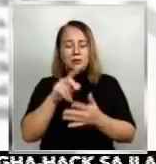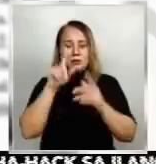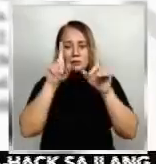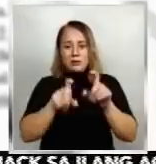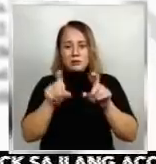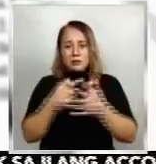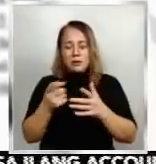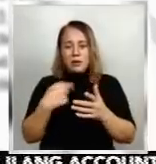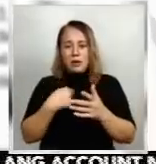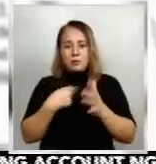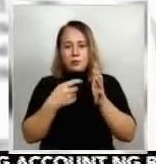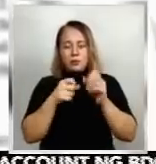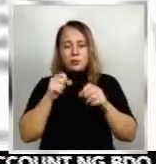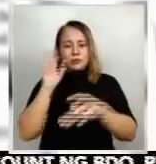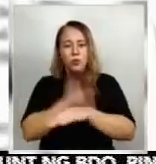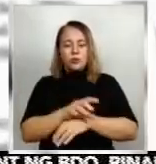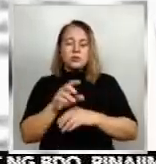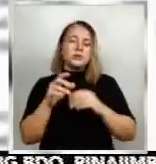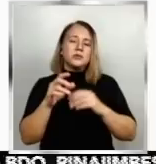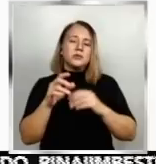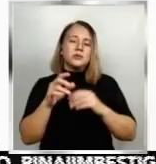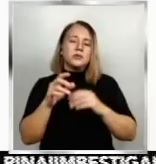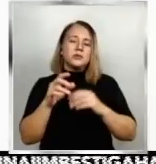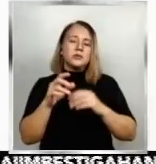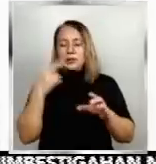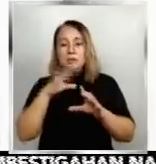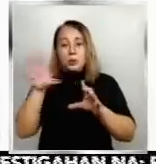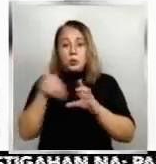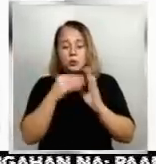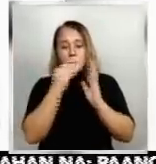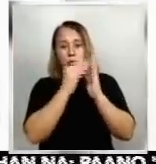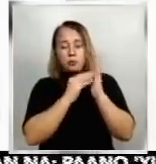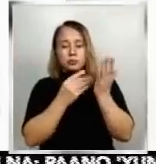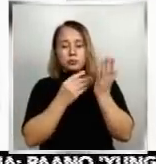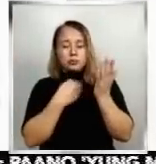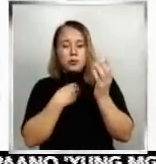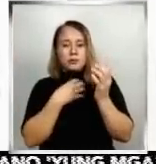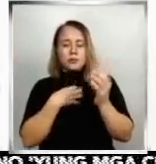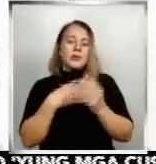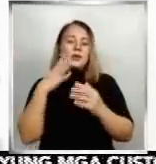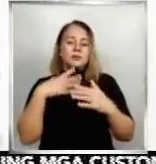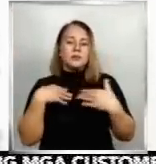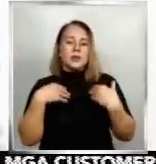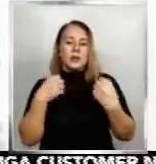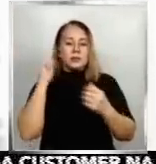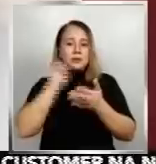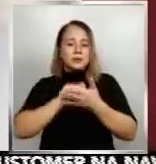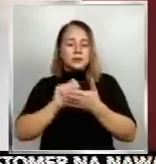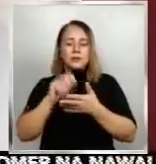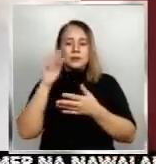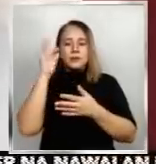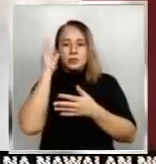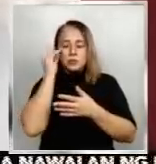para mag-resign. Kabilang sa mga pinapasagot ng mga complainant ay Sine Health Secretary Francisco Duque III at Acting